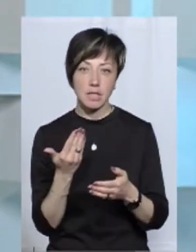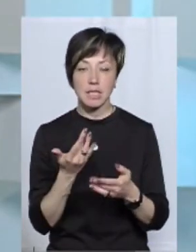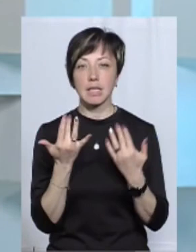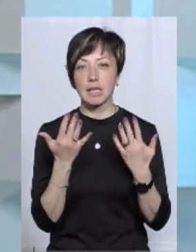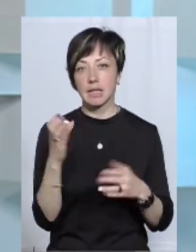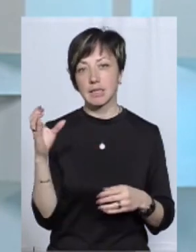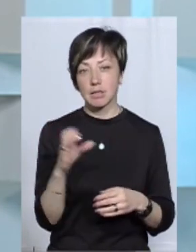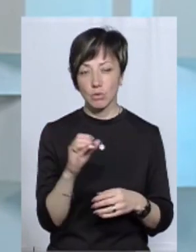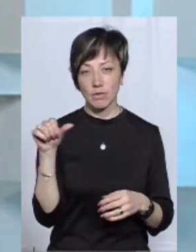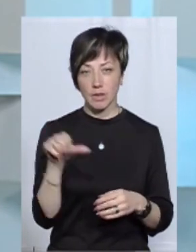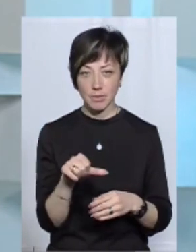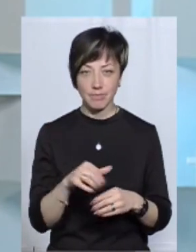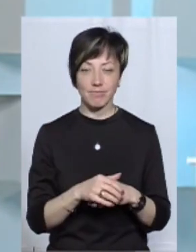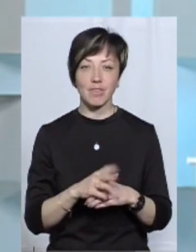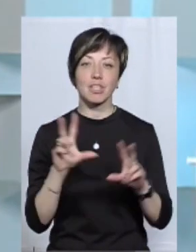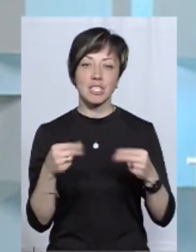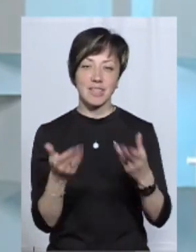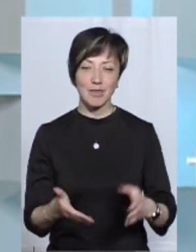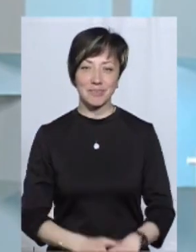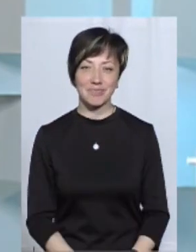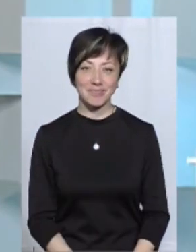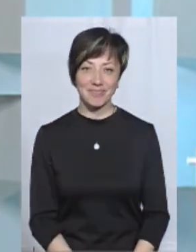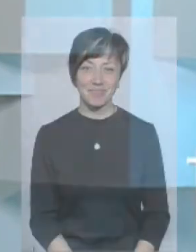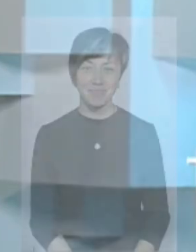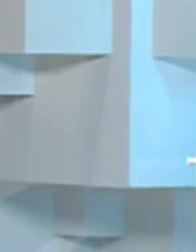буквально за лічені хвилини. Щастиво!